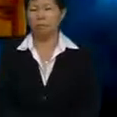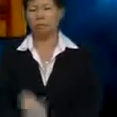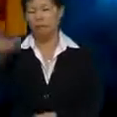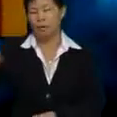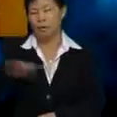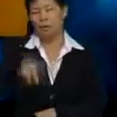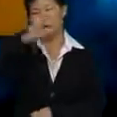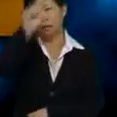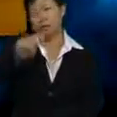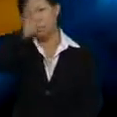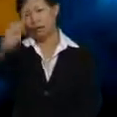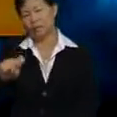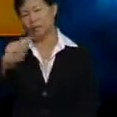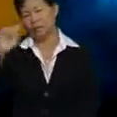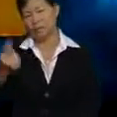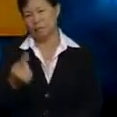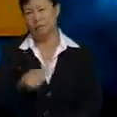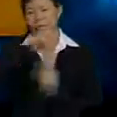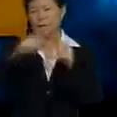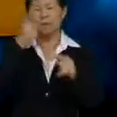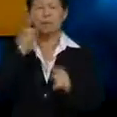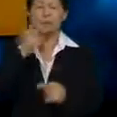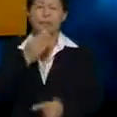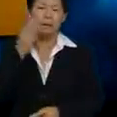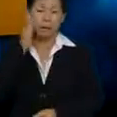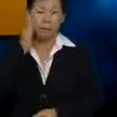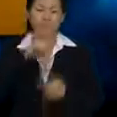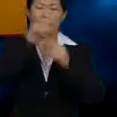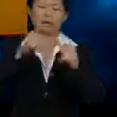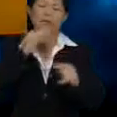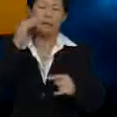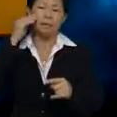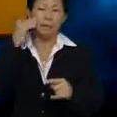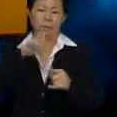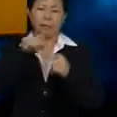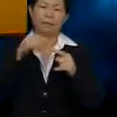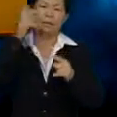-adik Asyik tanya Bila kakak nak balik Bila kakak nak balik